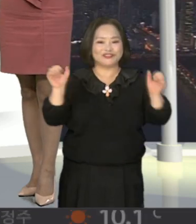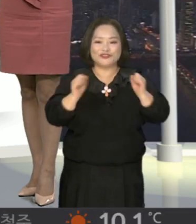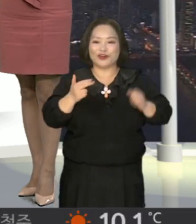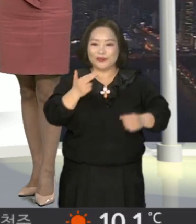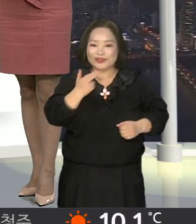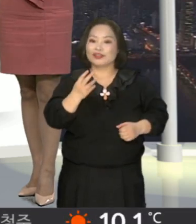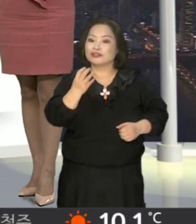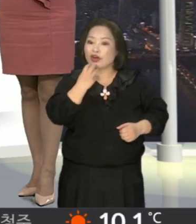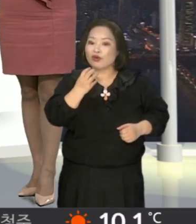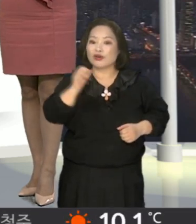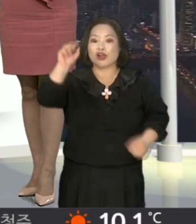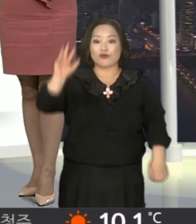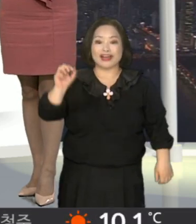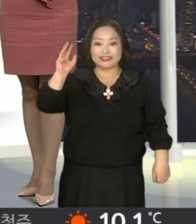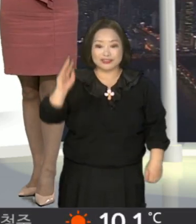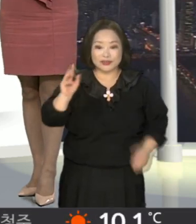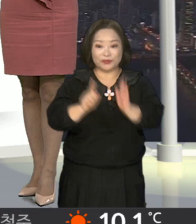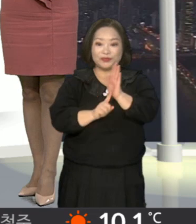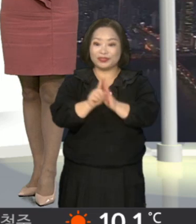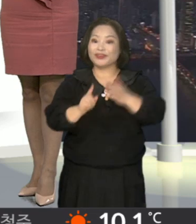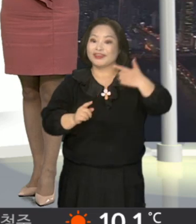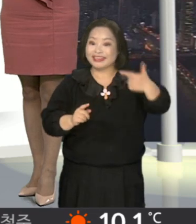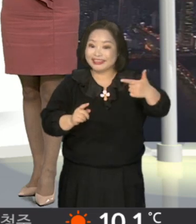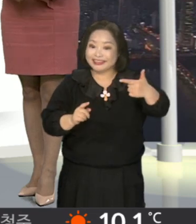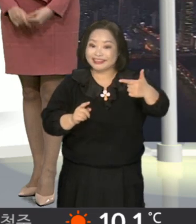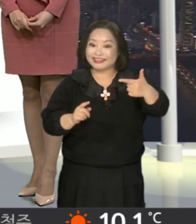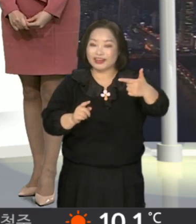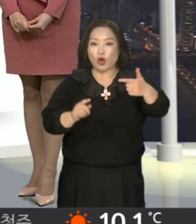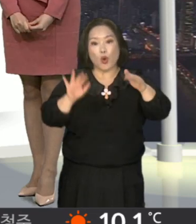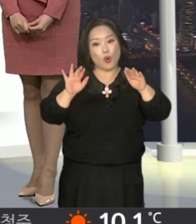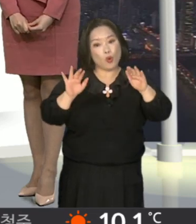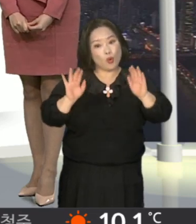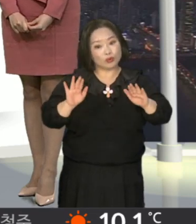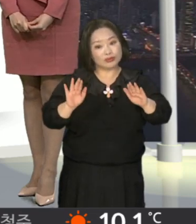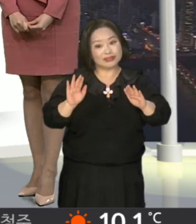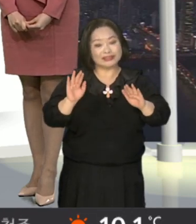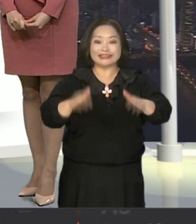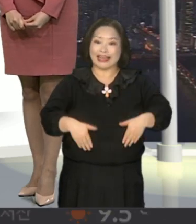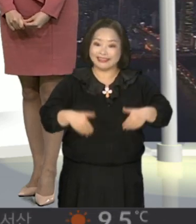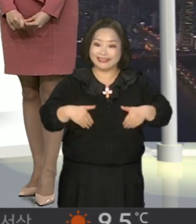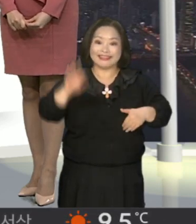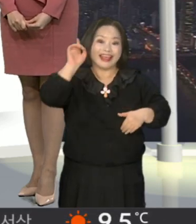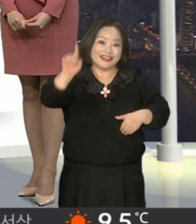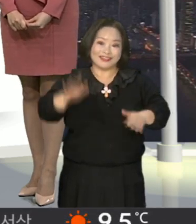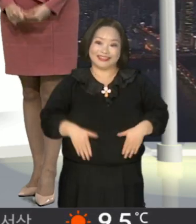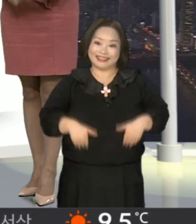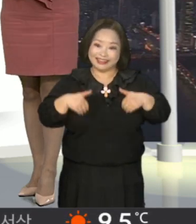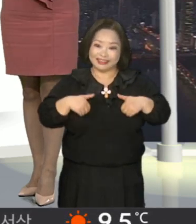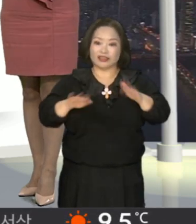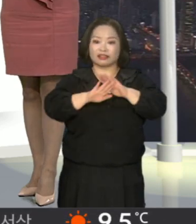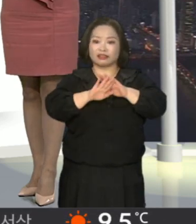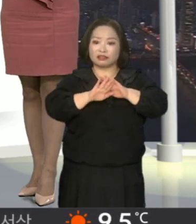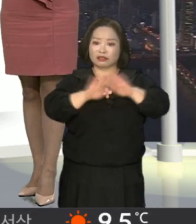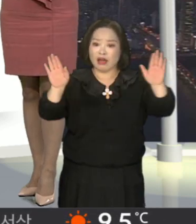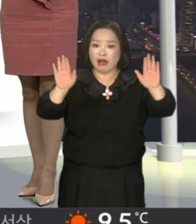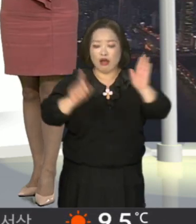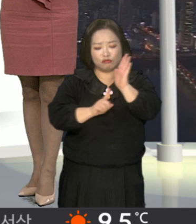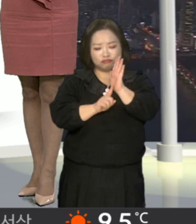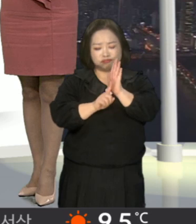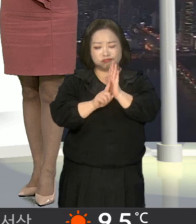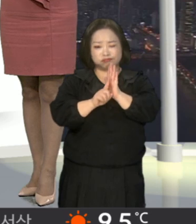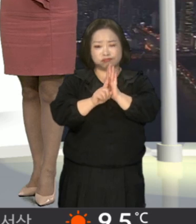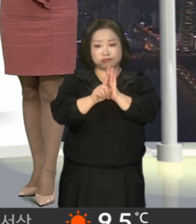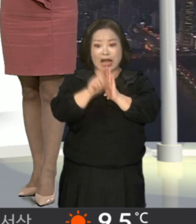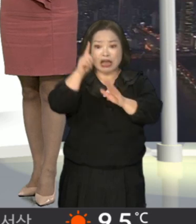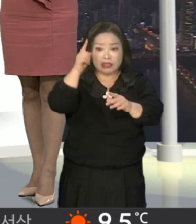서울과 광주가 6도로 아침 기온은 오늘보다 더 높겠고요. 다만 낮부터 찬 바람이 강해지겠습니다.